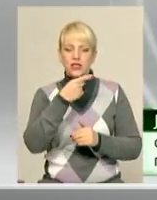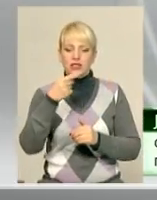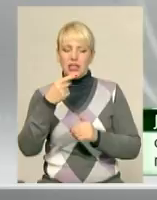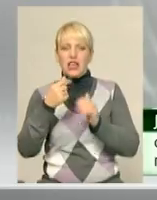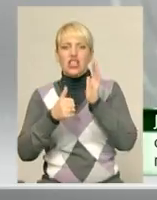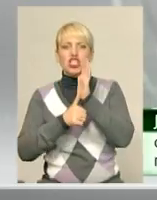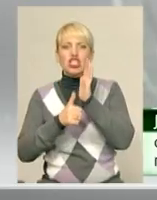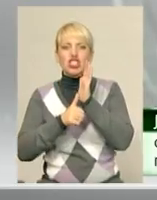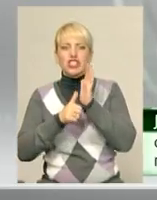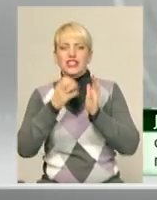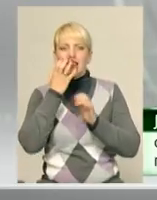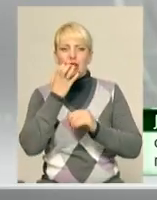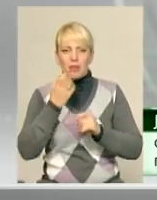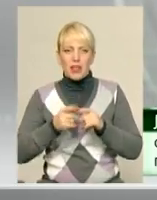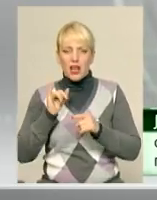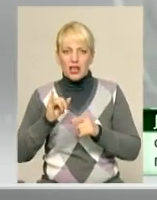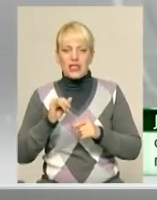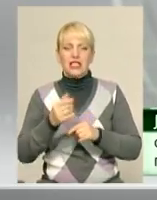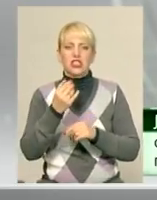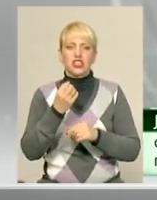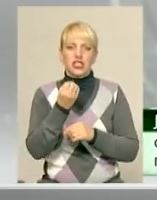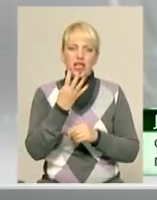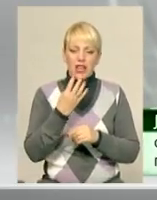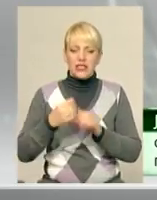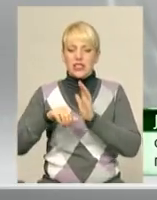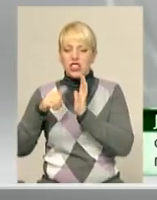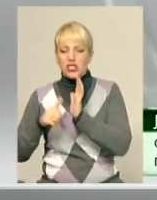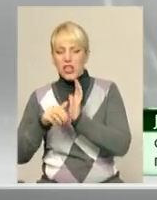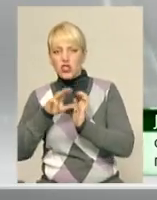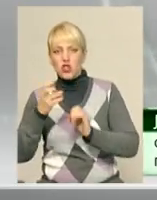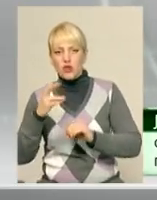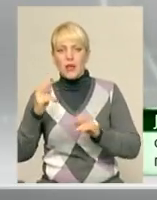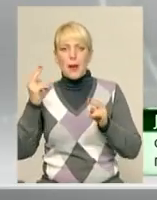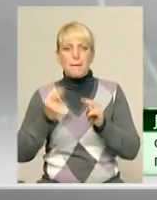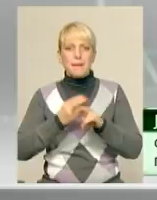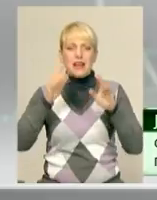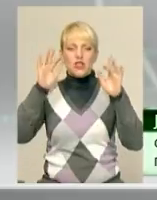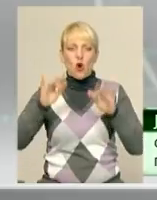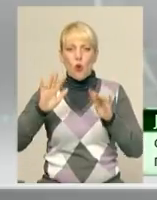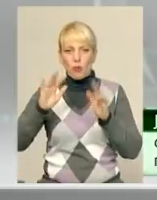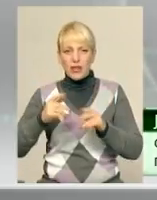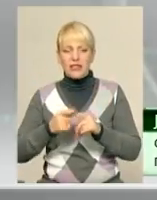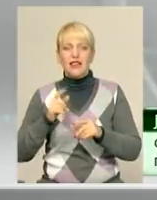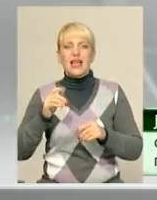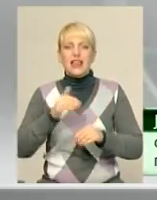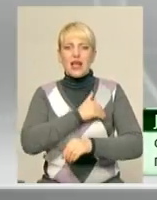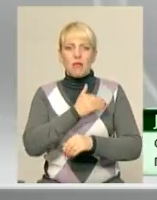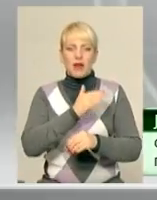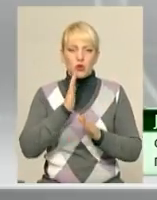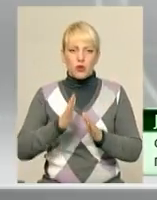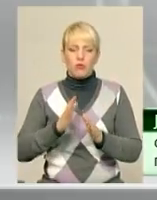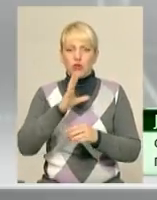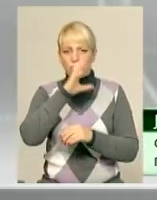14-15 жовтня без опадів. Температура повітря становитиме вночі від 2